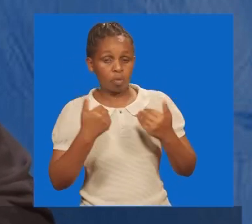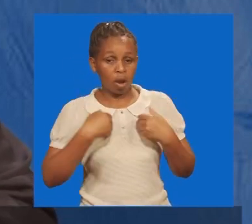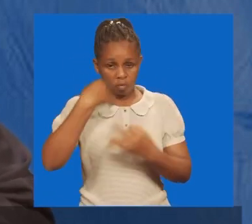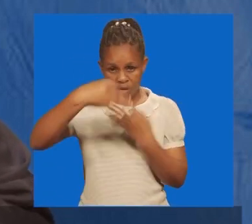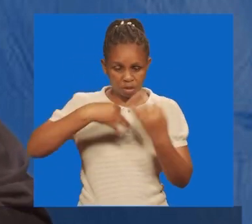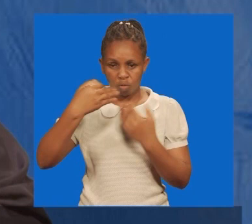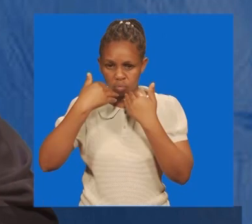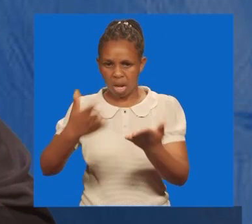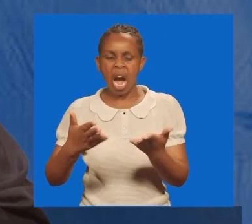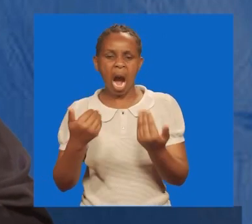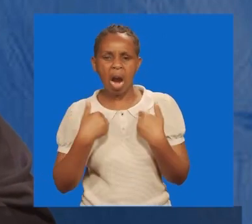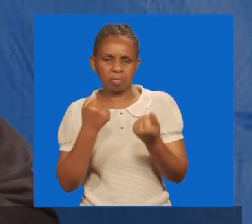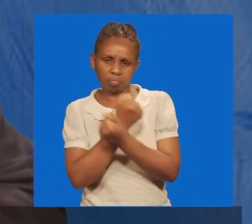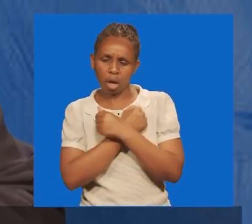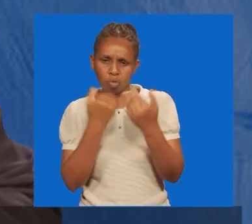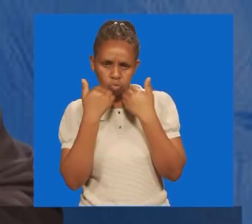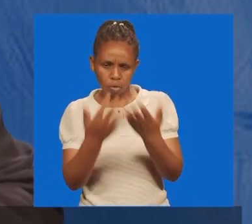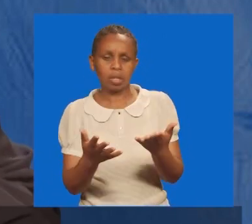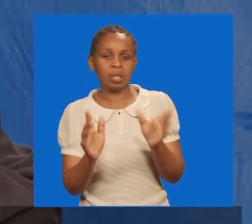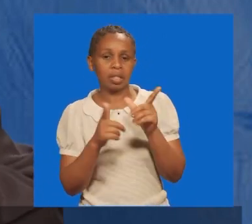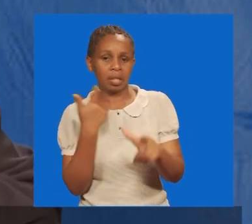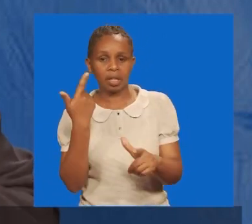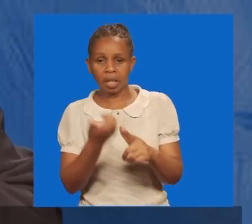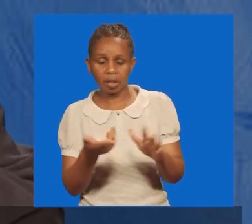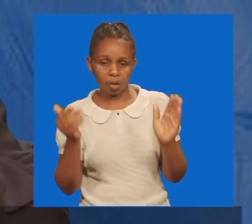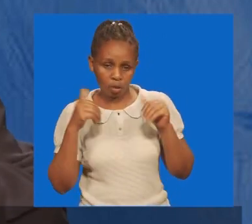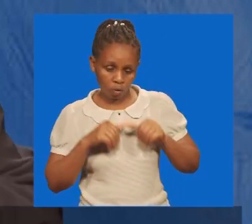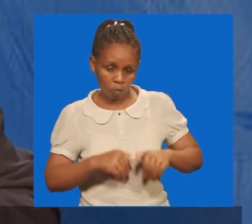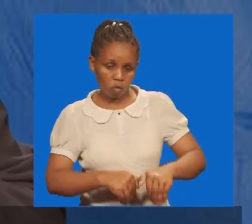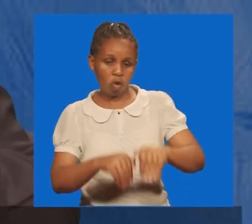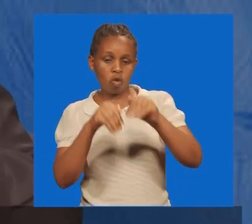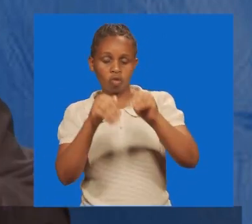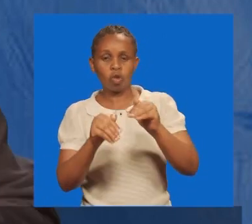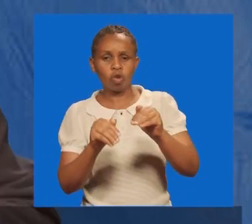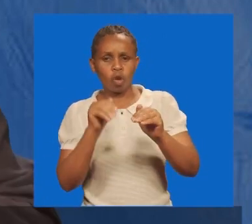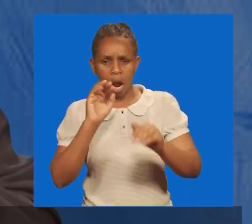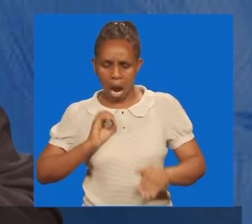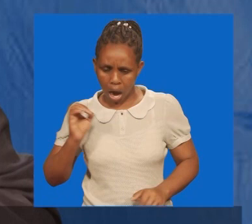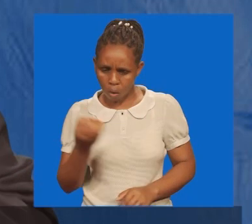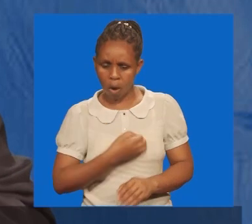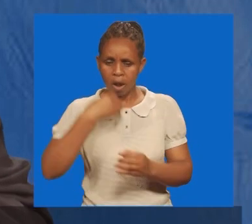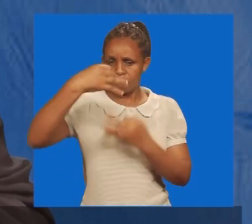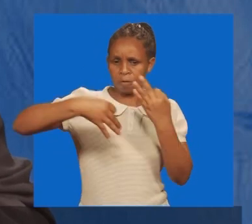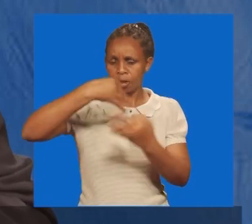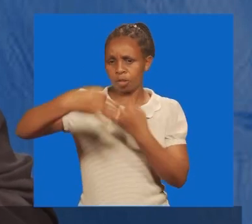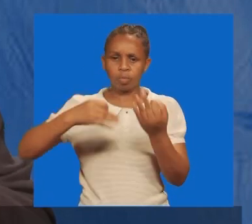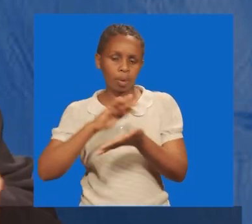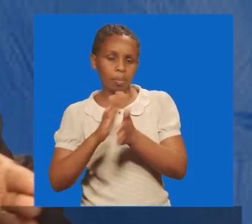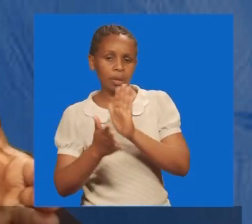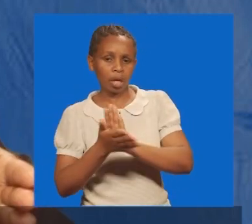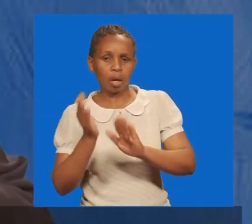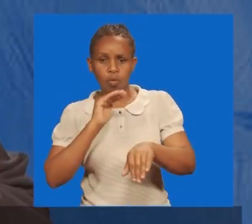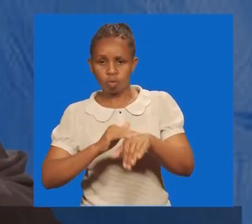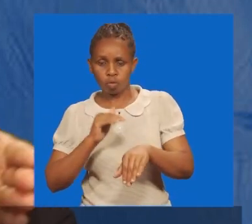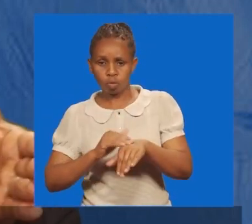ata upendo, awuko pale, ivo basi, tuzingatie, na tuangalie ushirika wetu, uwe muema, mbaina